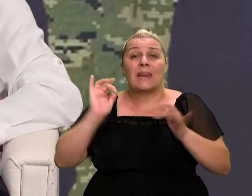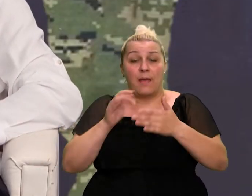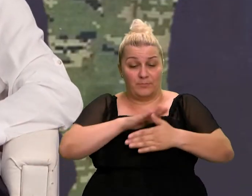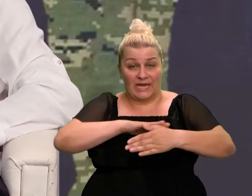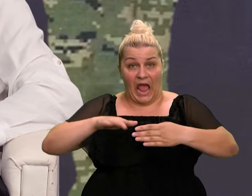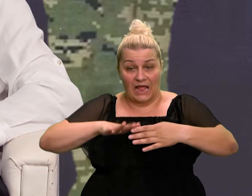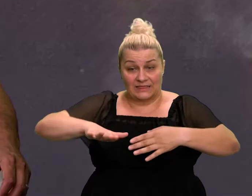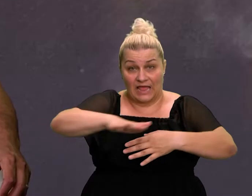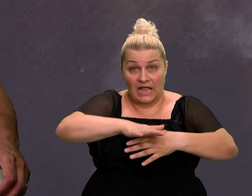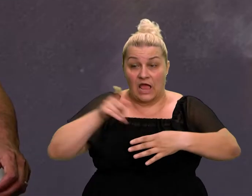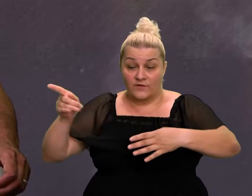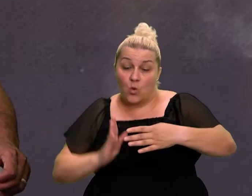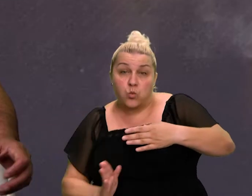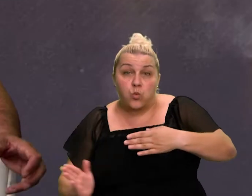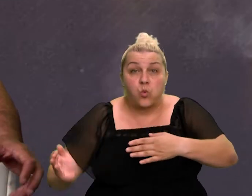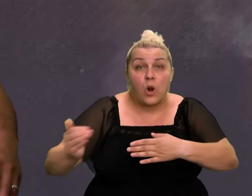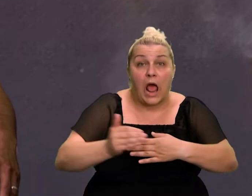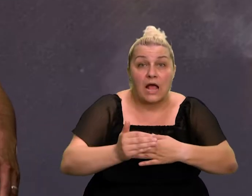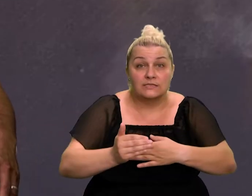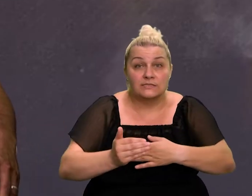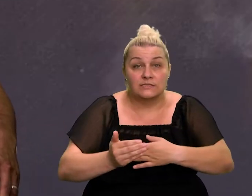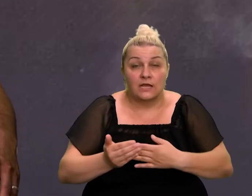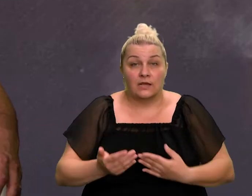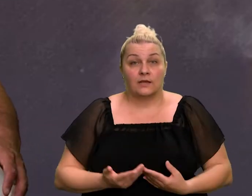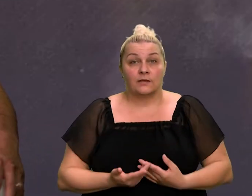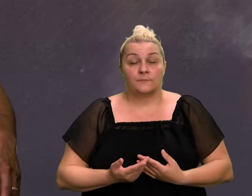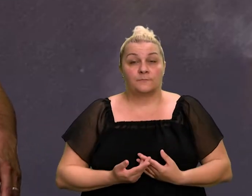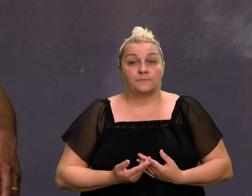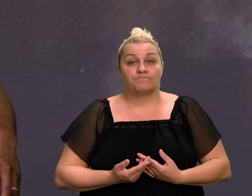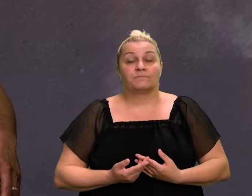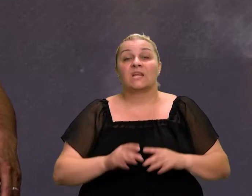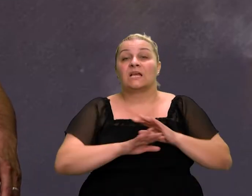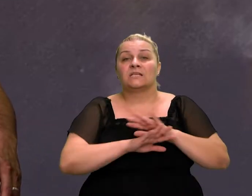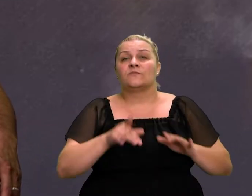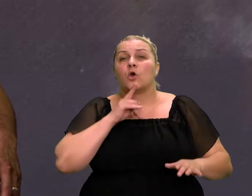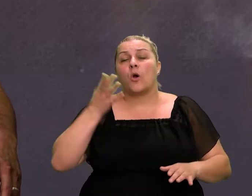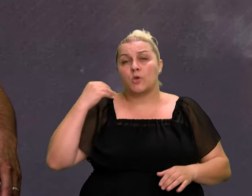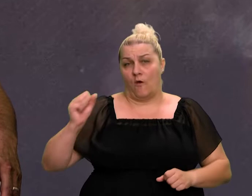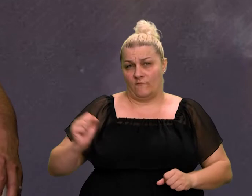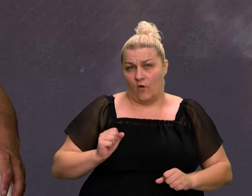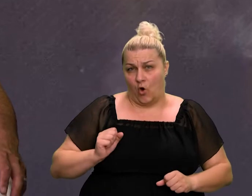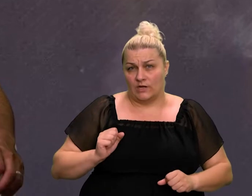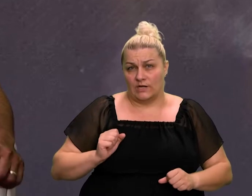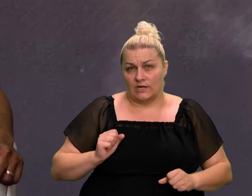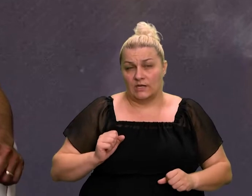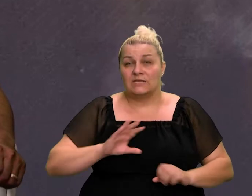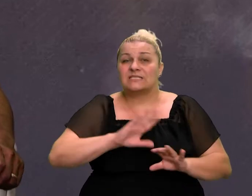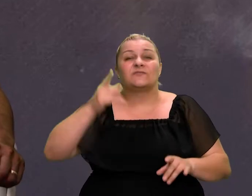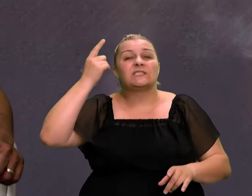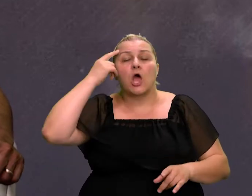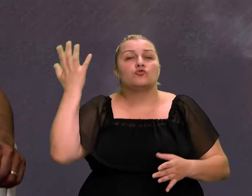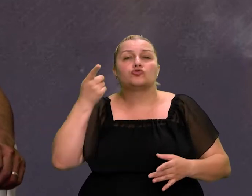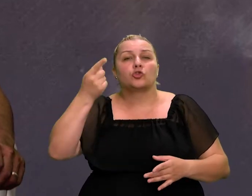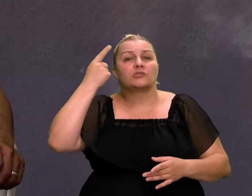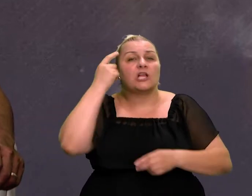i nemate? Znate šta, svi vojnici, svi ljudi koji su prošli domovinski rat znaju šta je